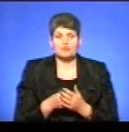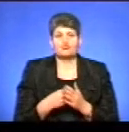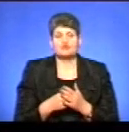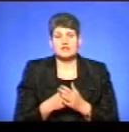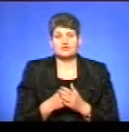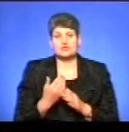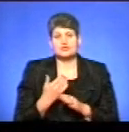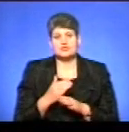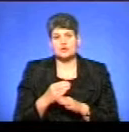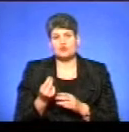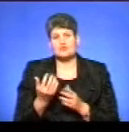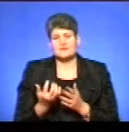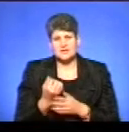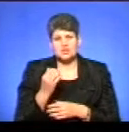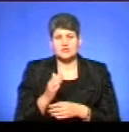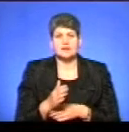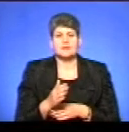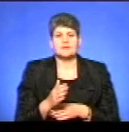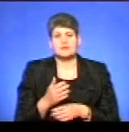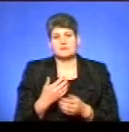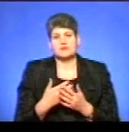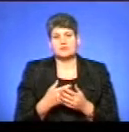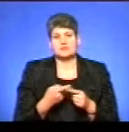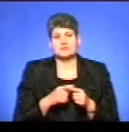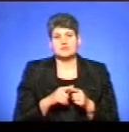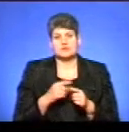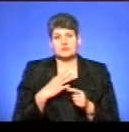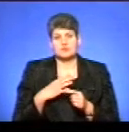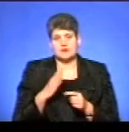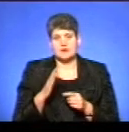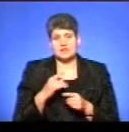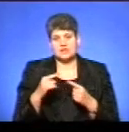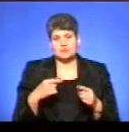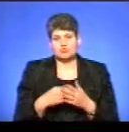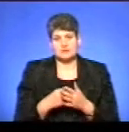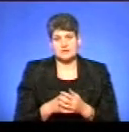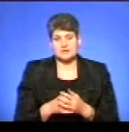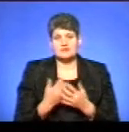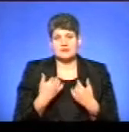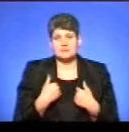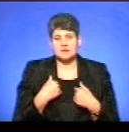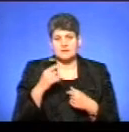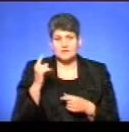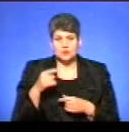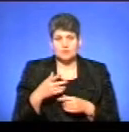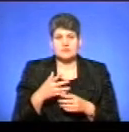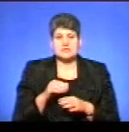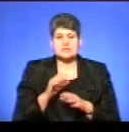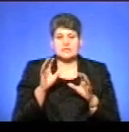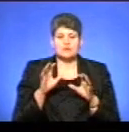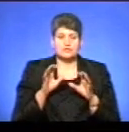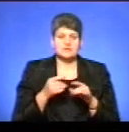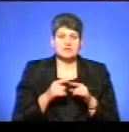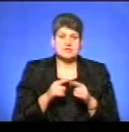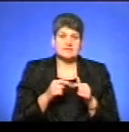частину коштів найшли, мабуть, така процедура чекає інші бюджети. Наскільки мені відомо, законодавство